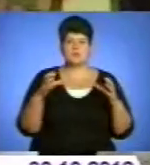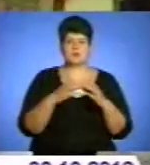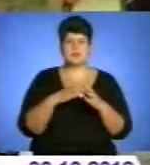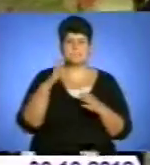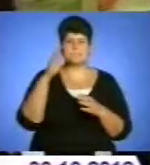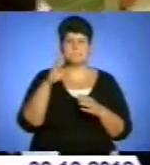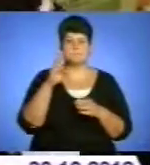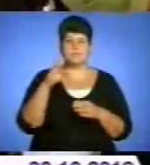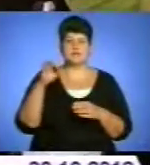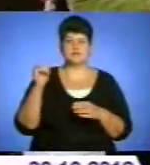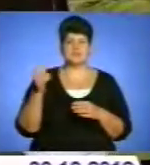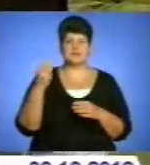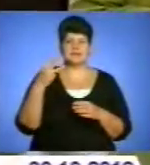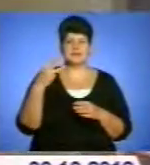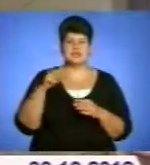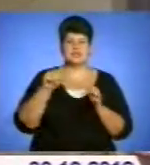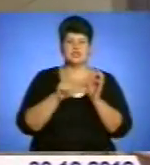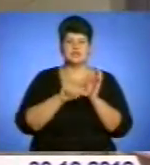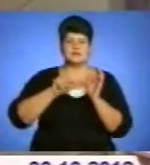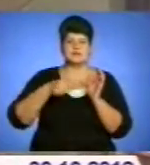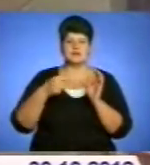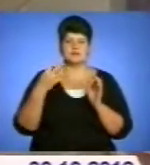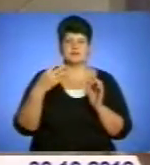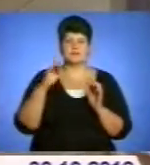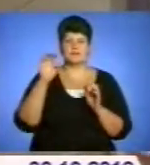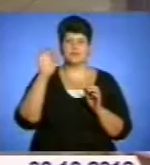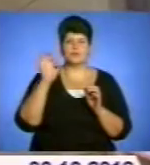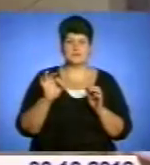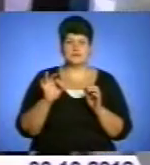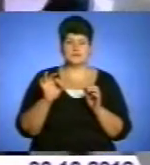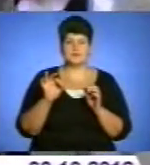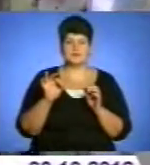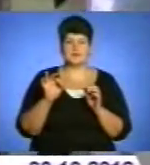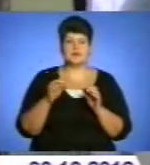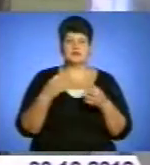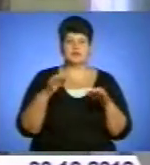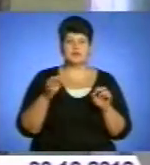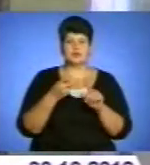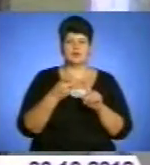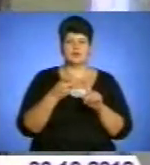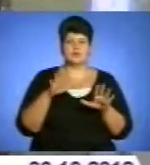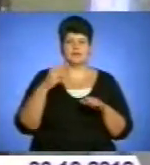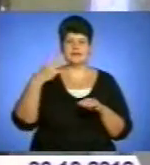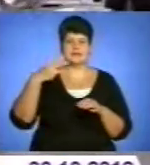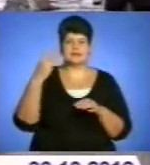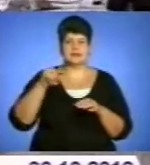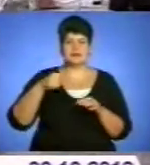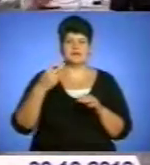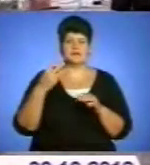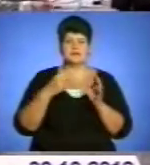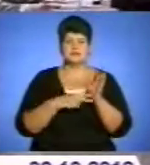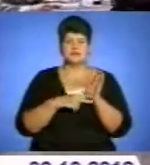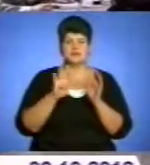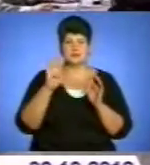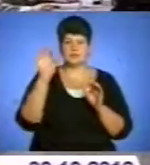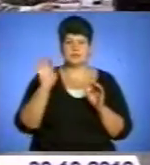набрало 36,48 голосів. На другому місці всеукраїнське об'єднання «Свобода» 33,74%,